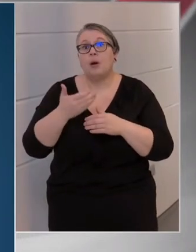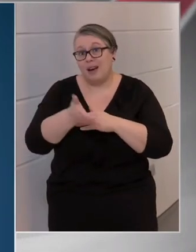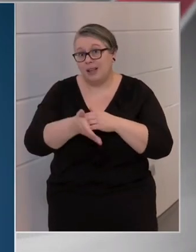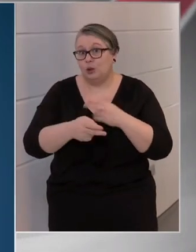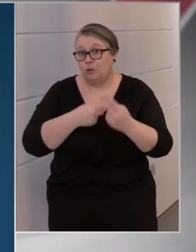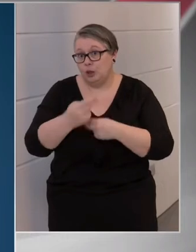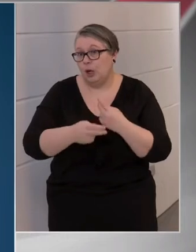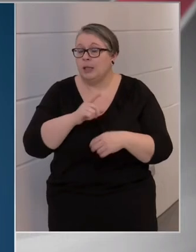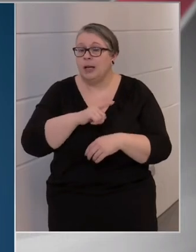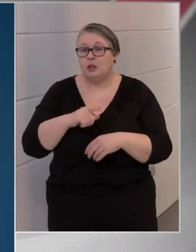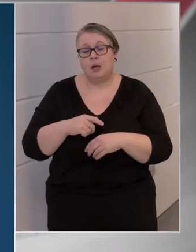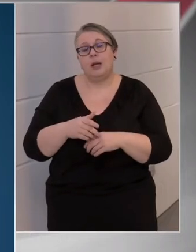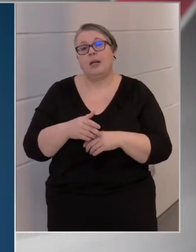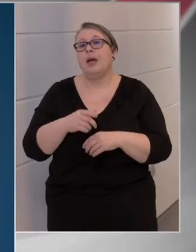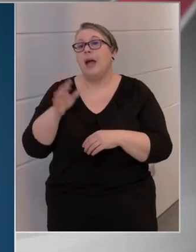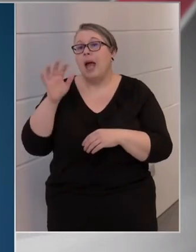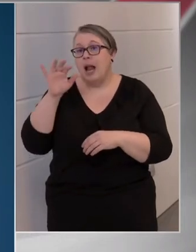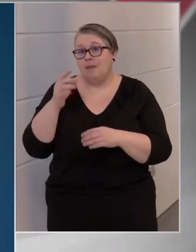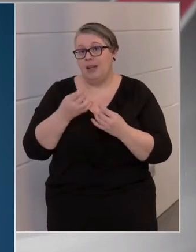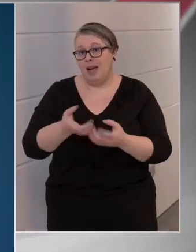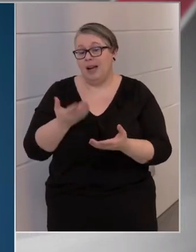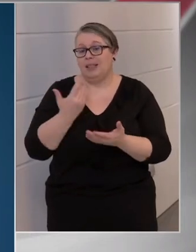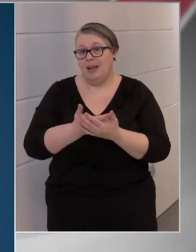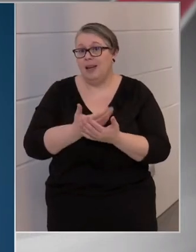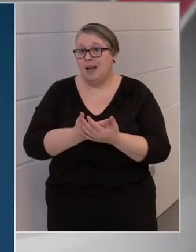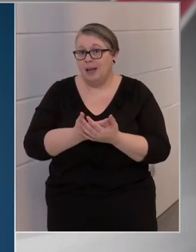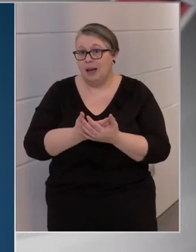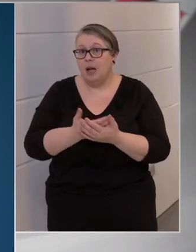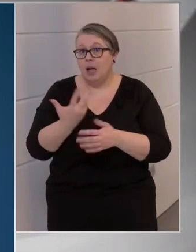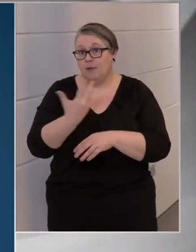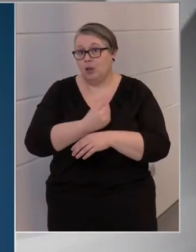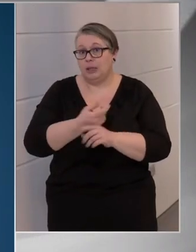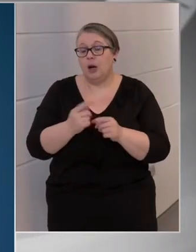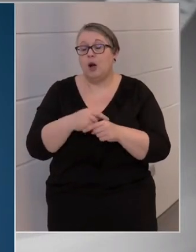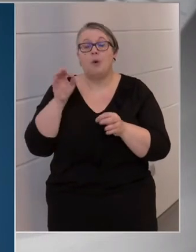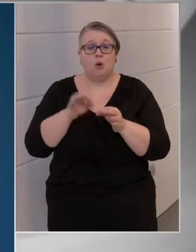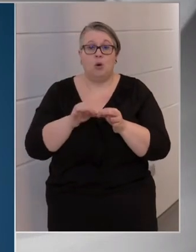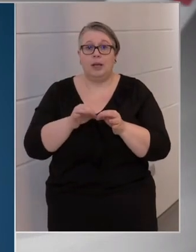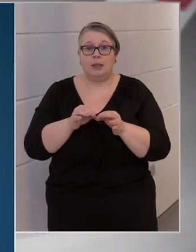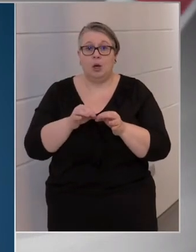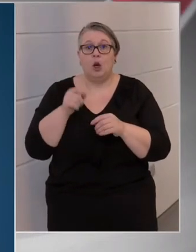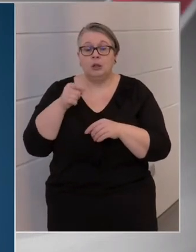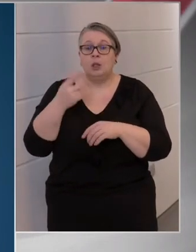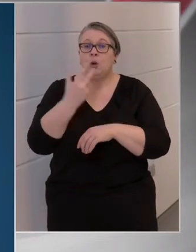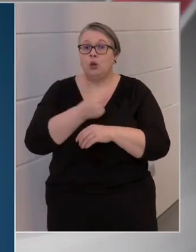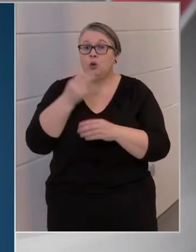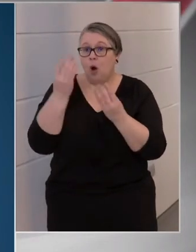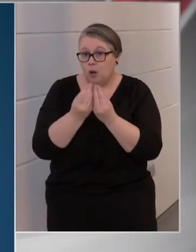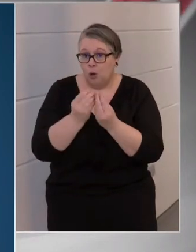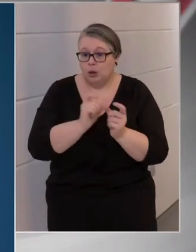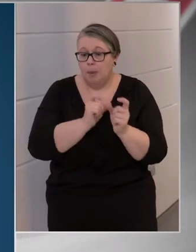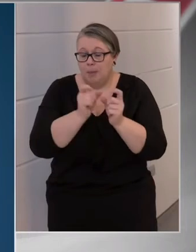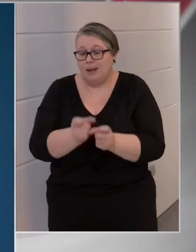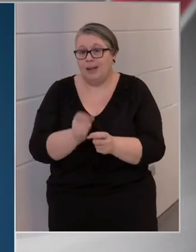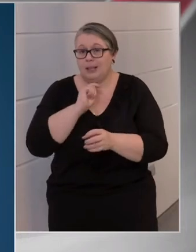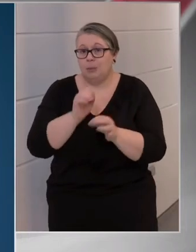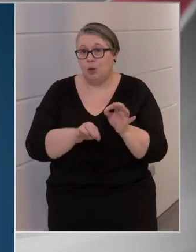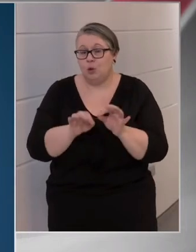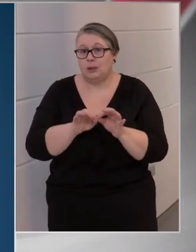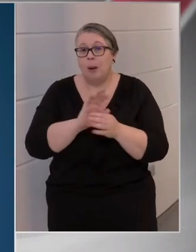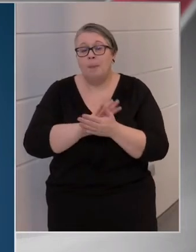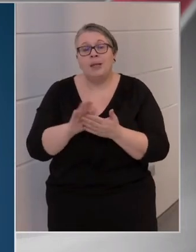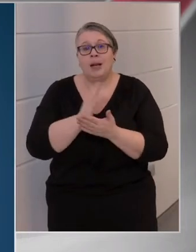hogy ne csupán egy elvi engedély legyen egy-egy vakcinára, hanem konkrétan azt az oltó anyagot is, ami Magyarországra beérkezik,